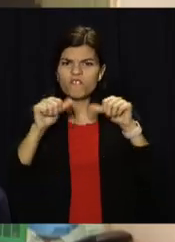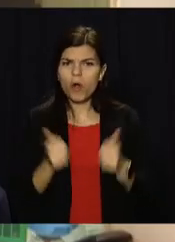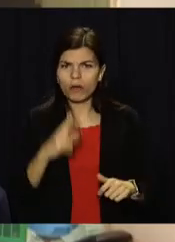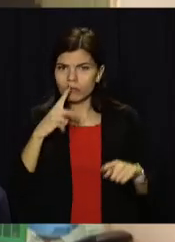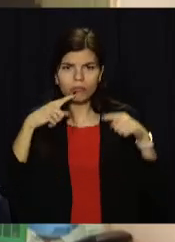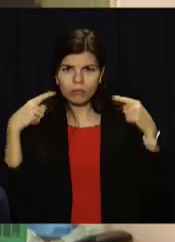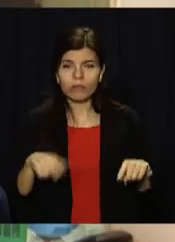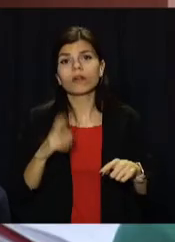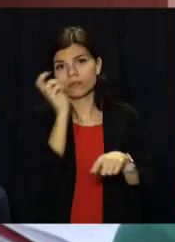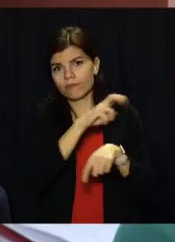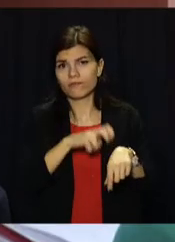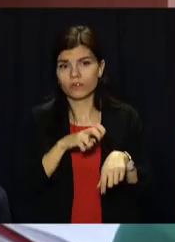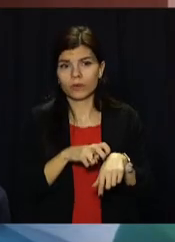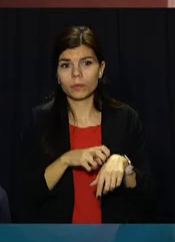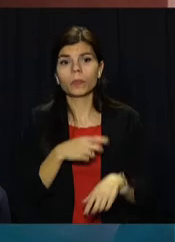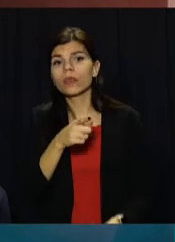Серед факторів ризику…